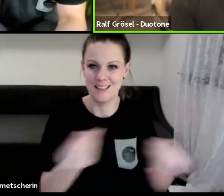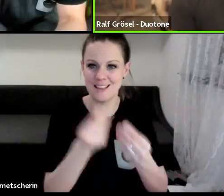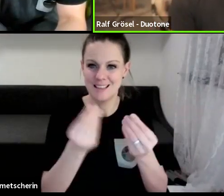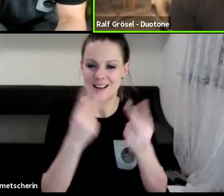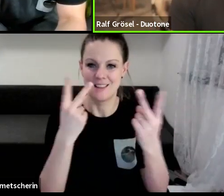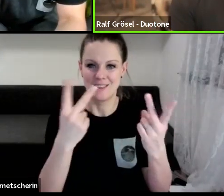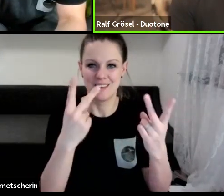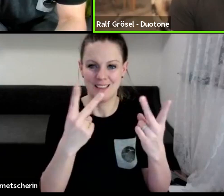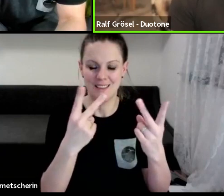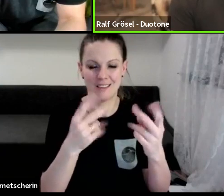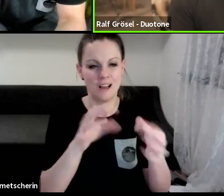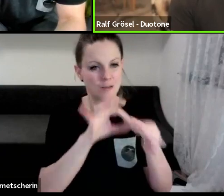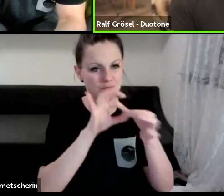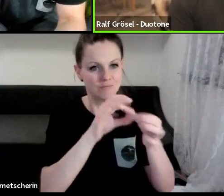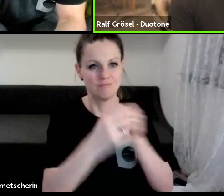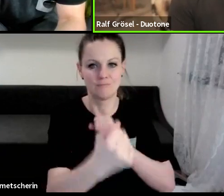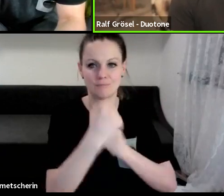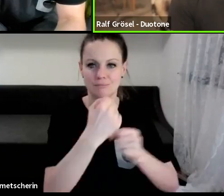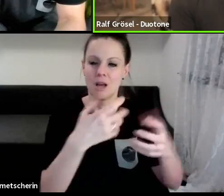Produktionsthematik,